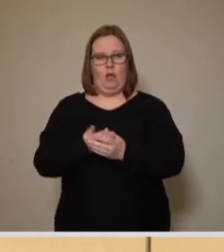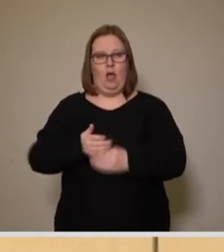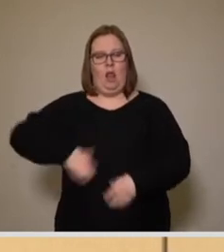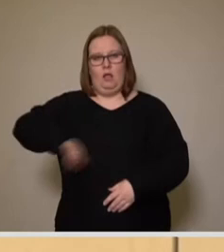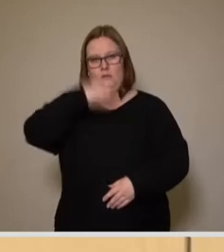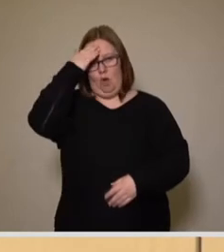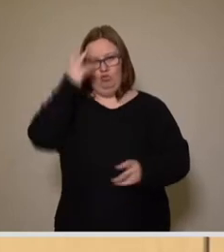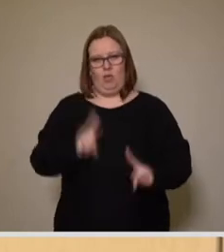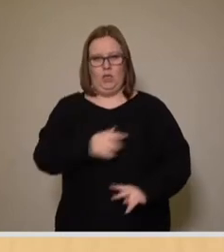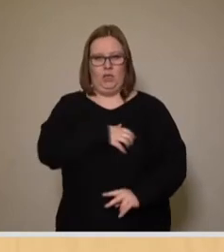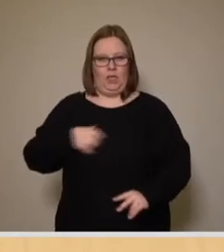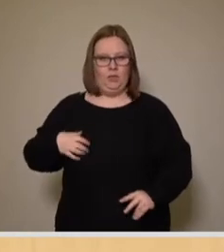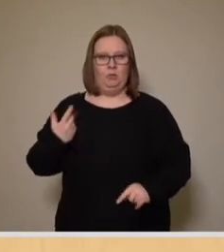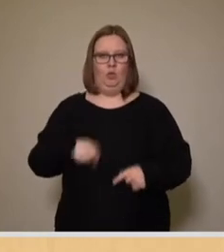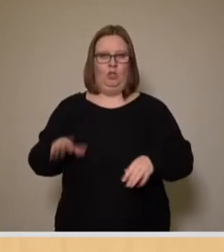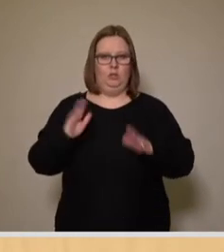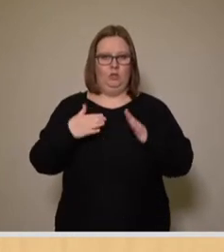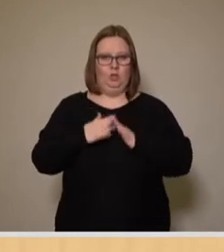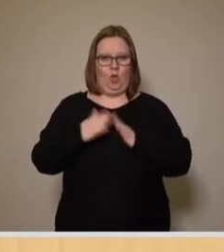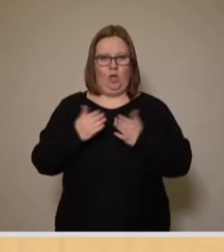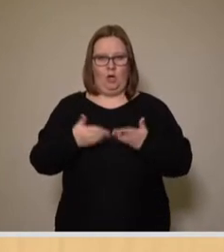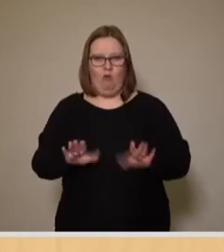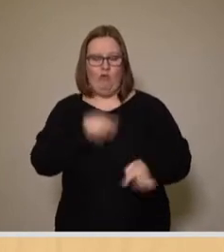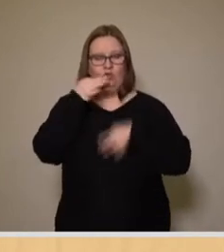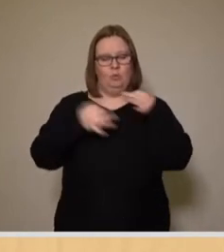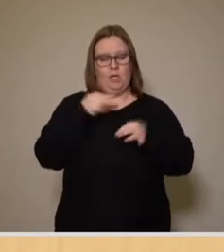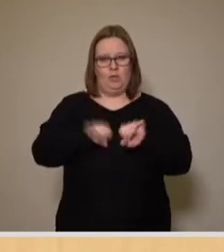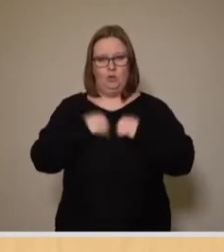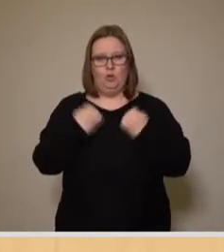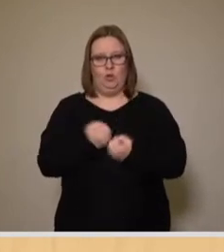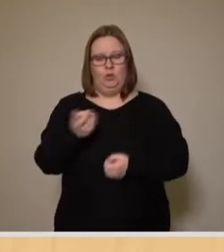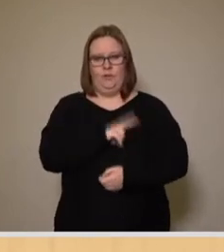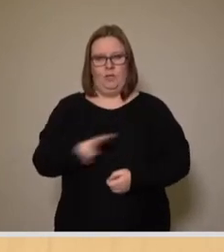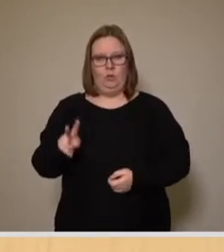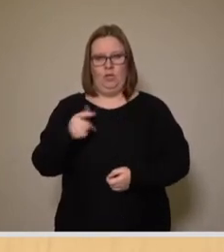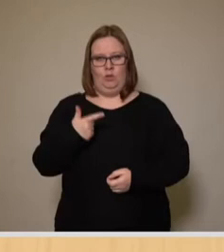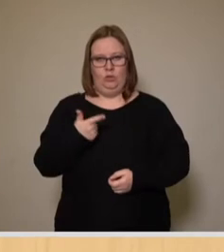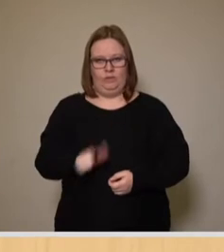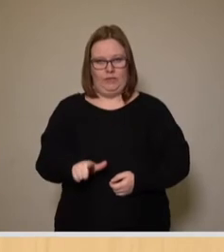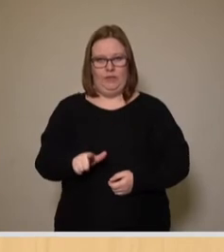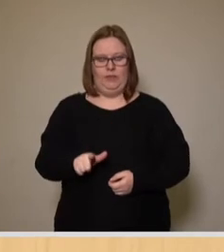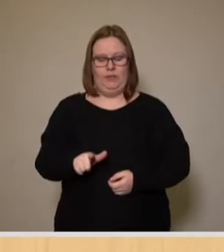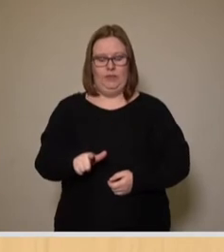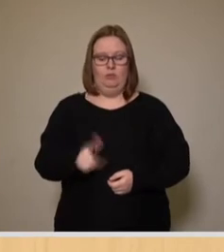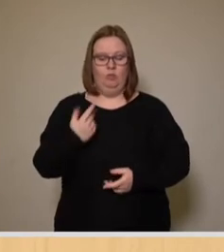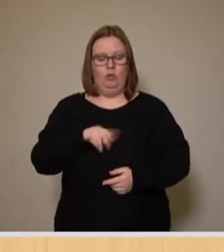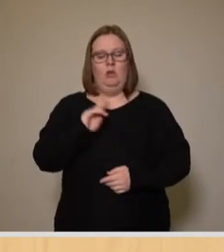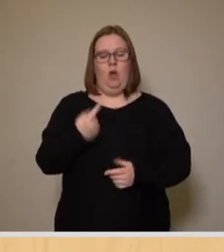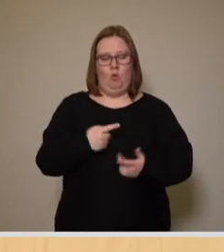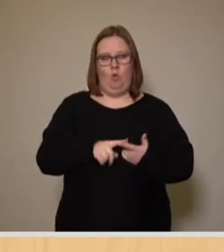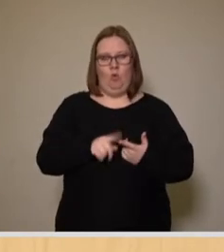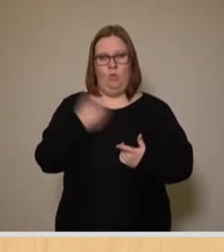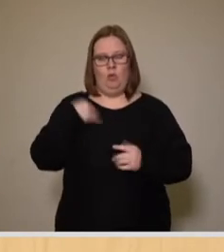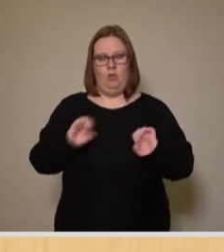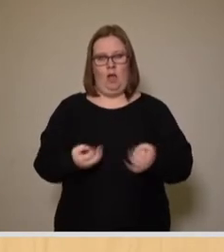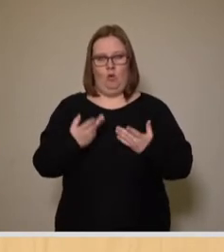über das Offenhalten von Verkaufsstellen aus besonderem Anlässen im Jahr 2021 sowie auch in